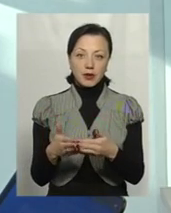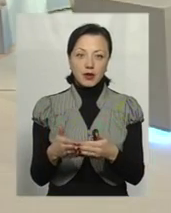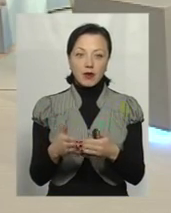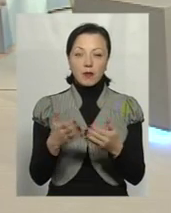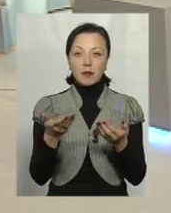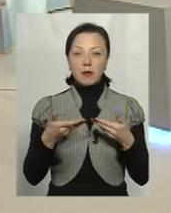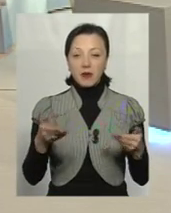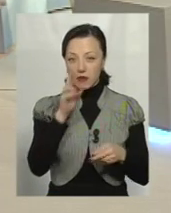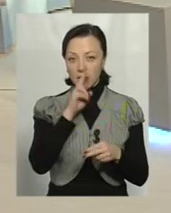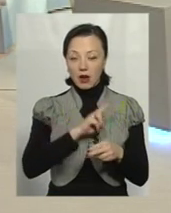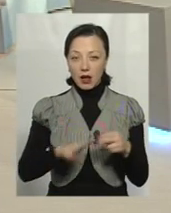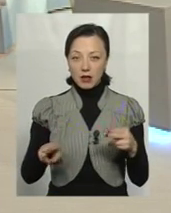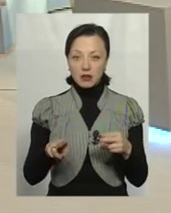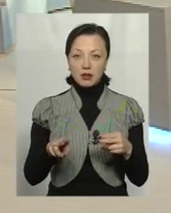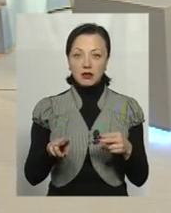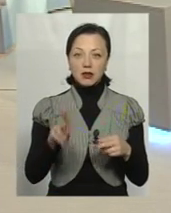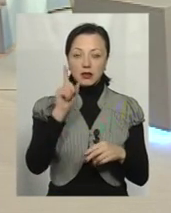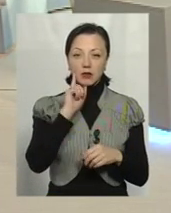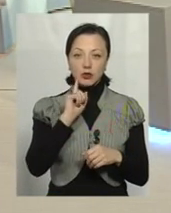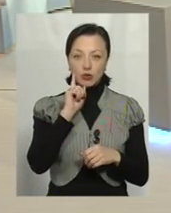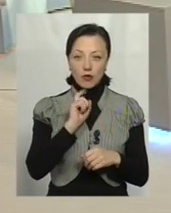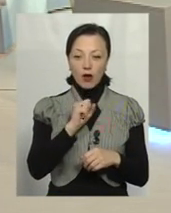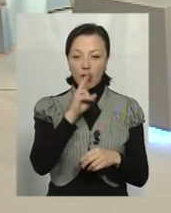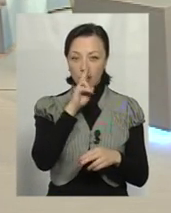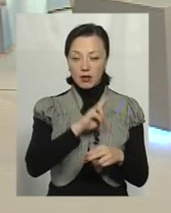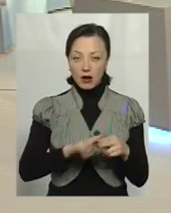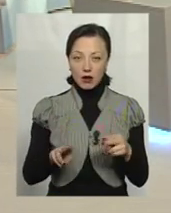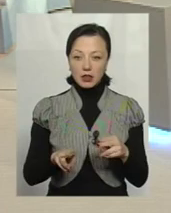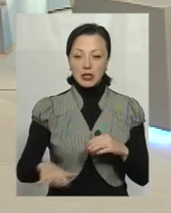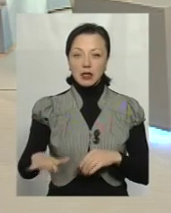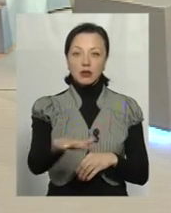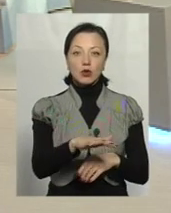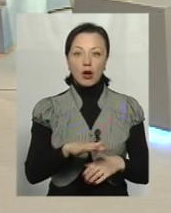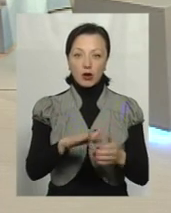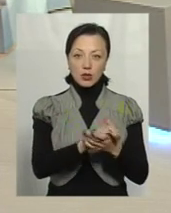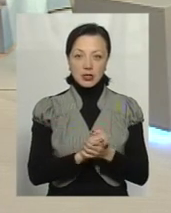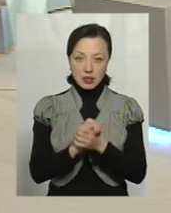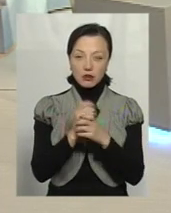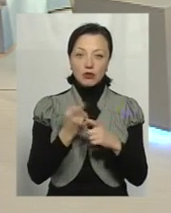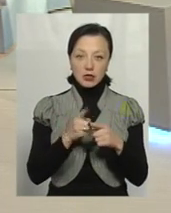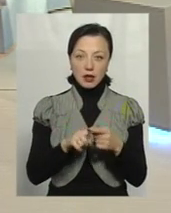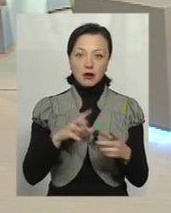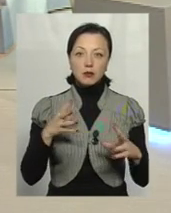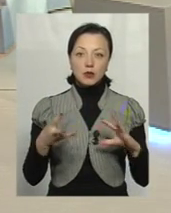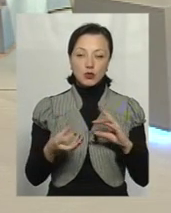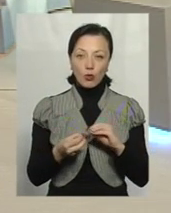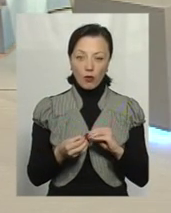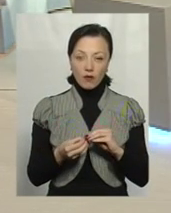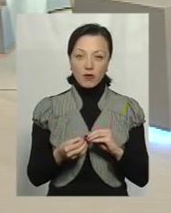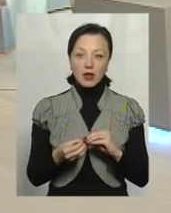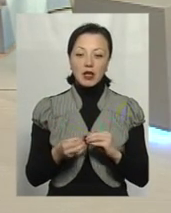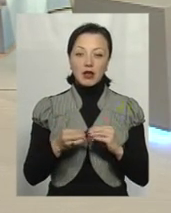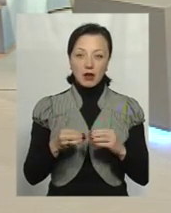втрати часткової, тимчасової, але втрати територіальної цілісності. Оце і підсумковий, колективний